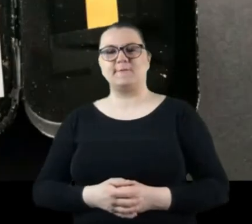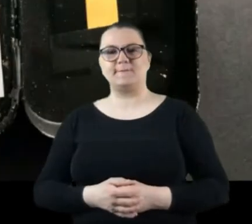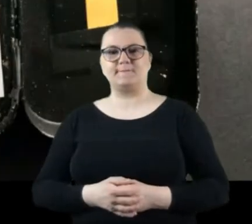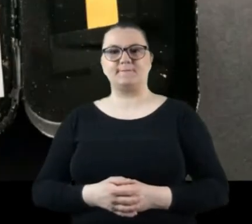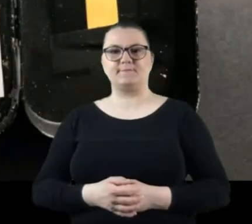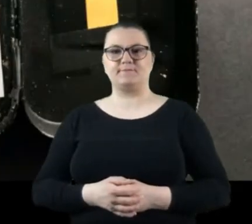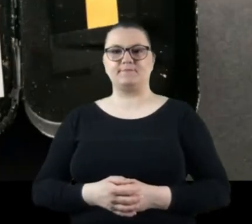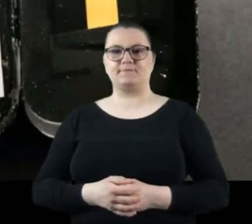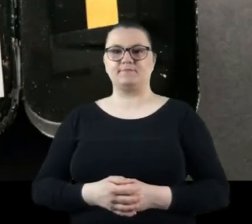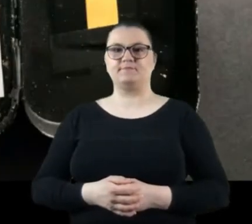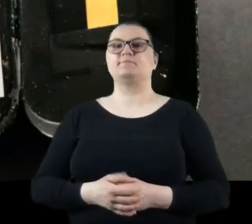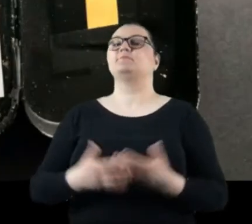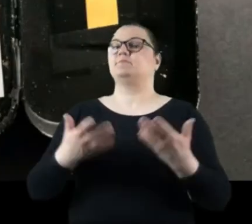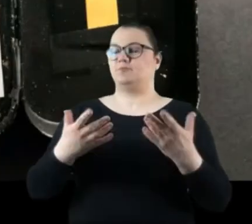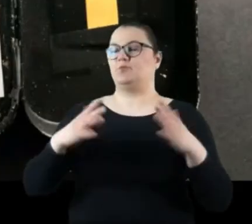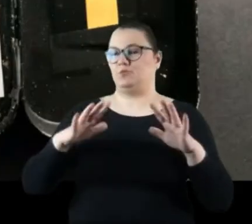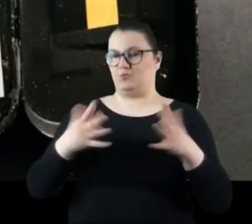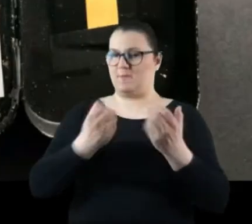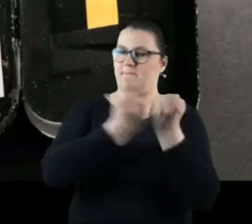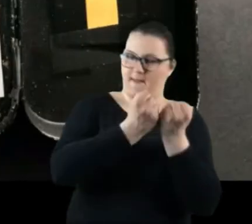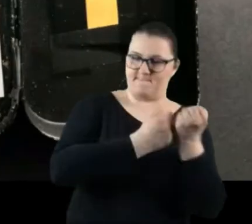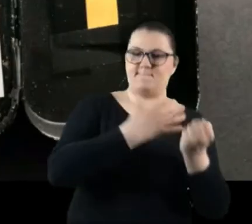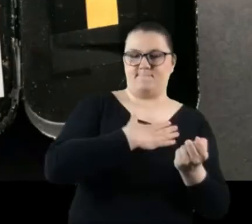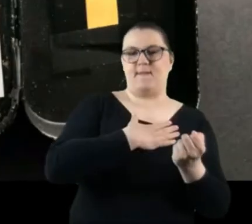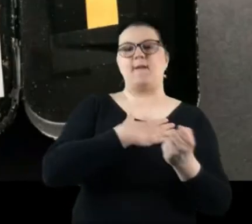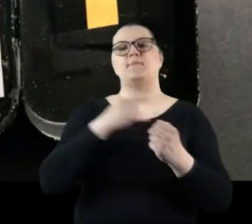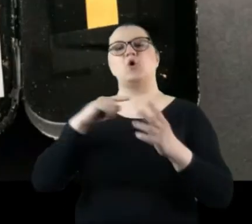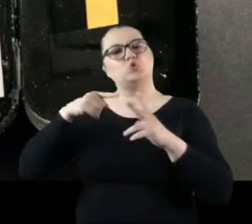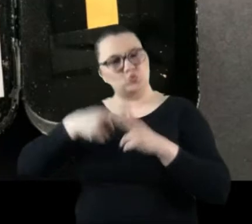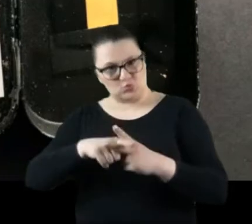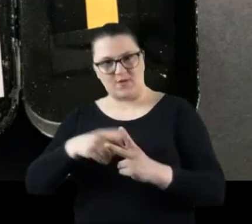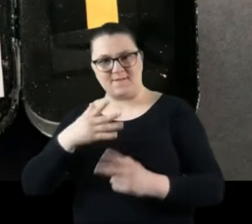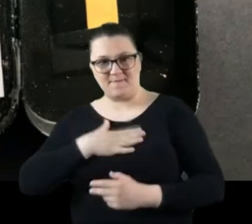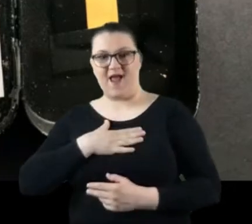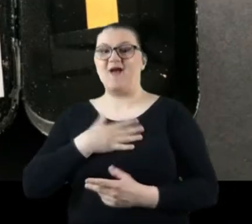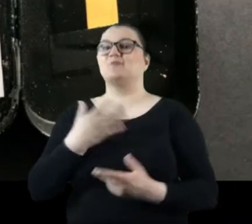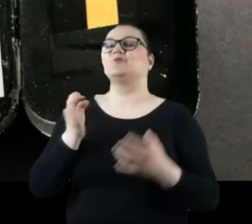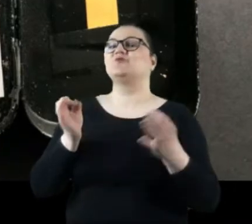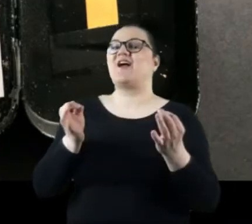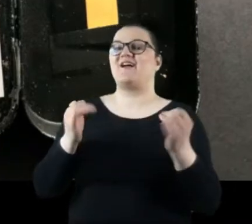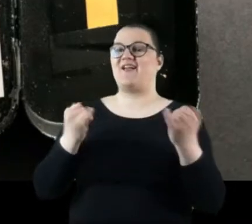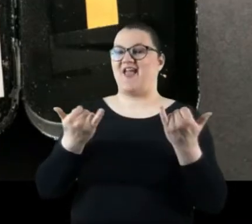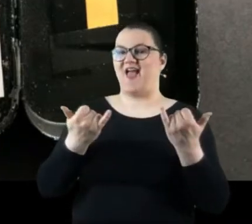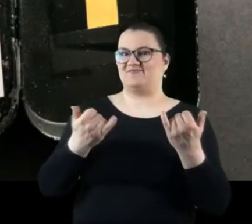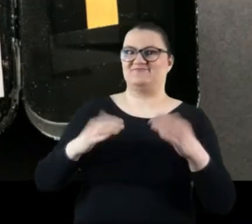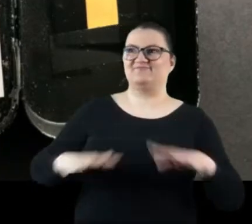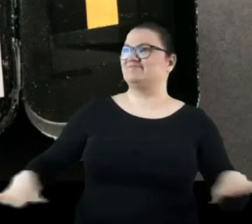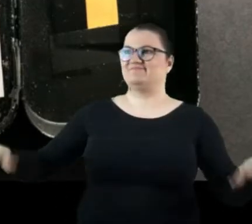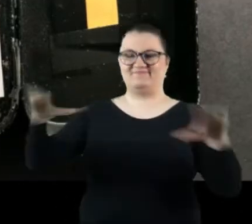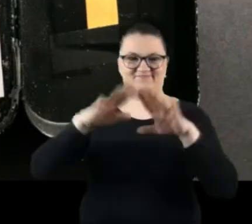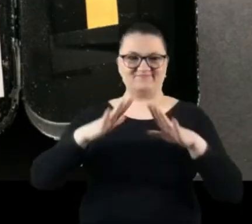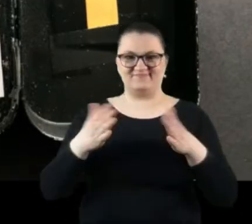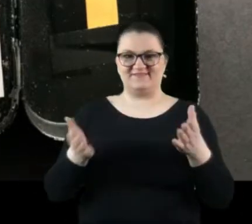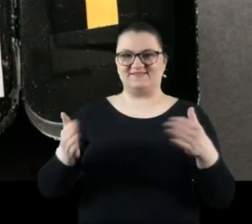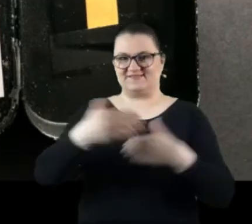Tak więc mamy papier, mamy otworek. Nie pozostaje nic innego, jak znaleźć jakąś wyczernioną przestrzeń zamkniętą.